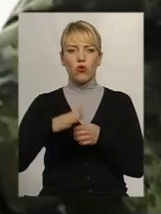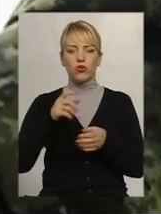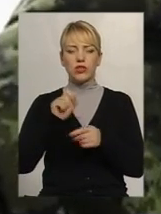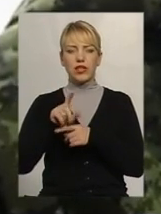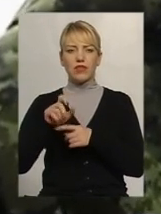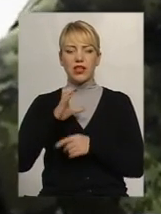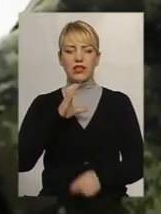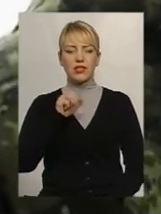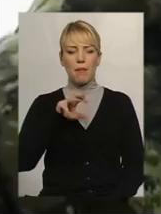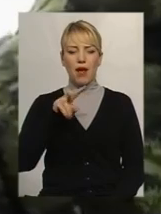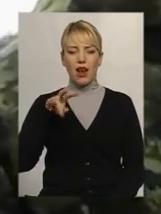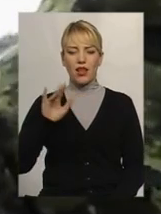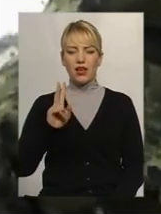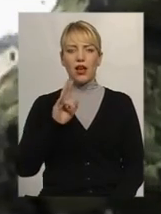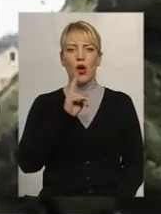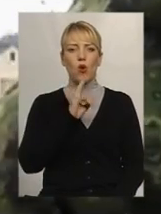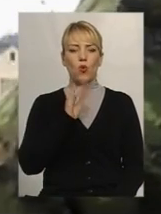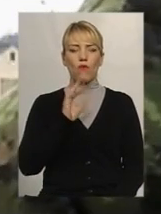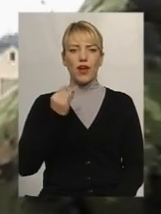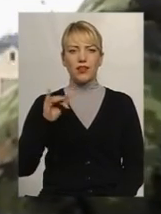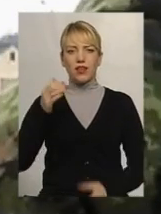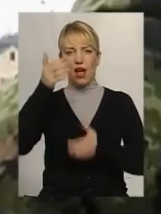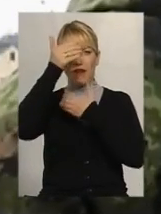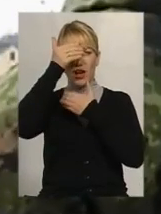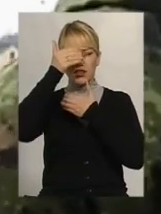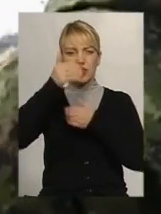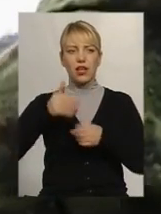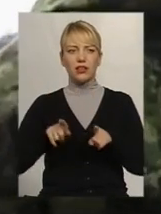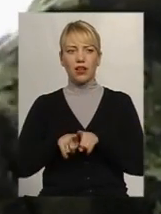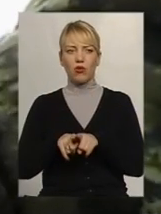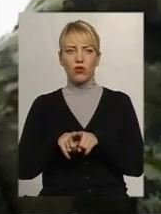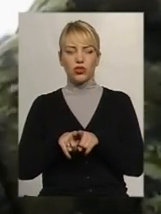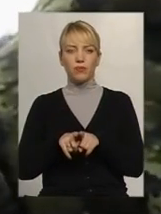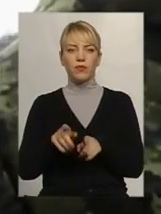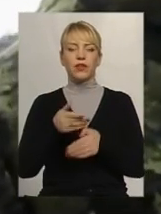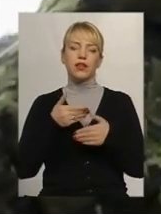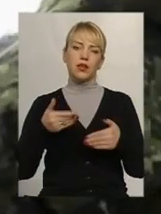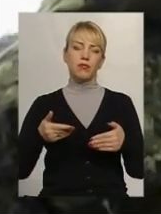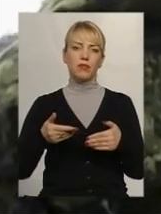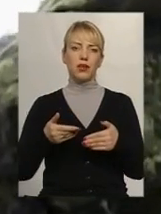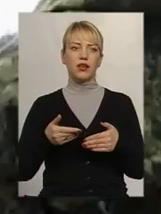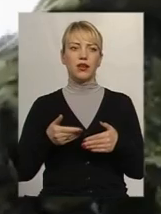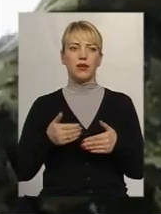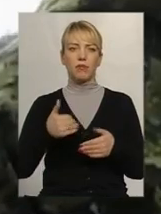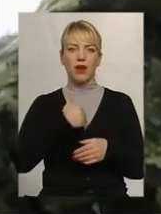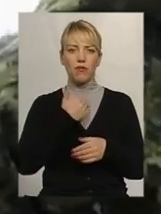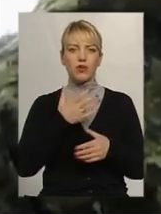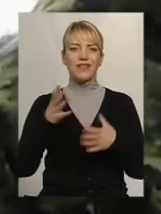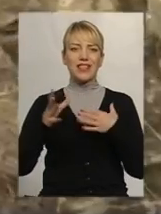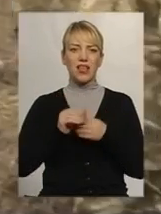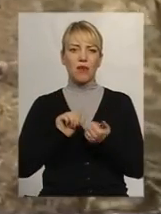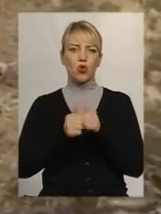з Сомалії, Кувейті, Афганістані також. І ми прагнемо взаємного обміну досвідом.